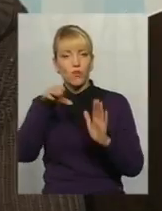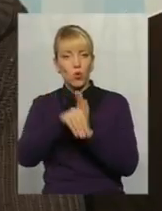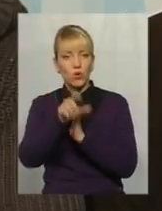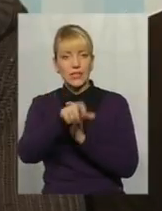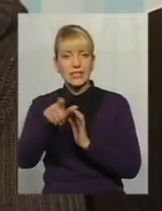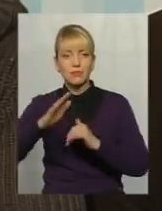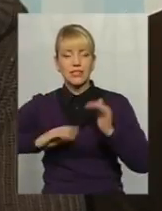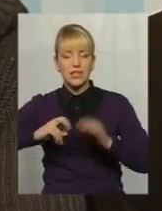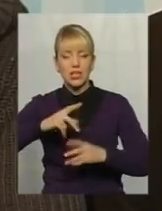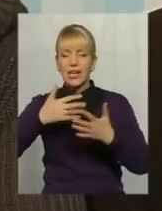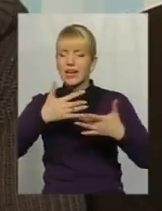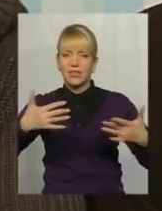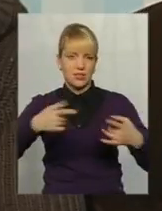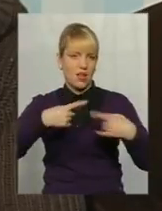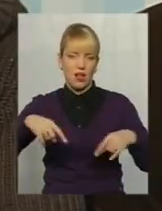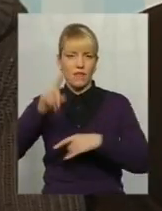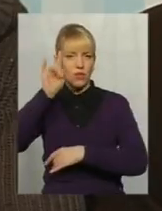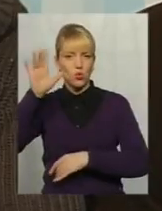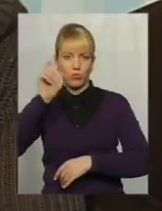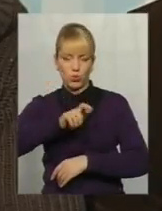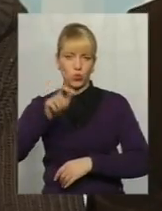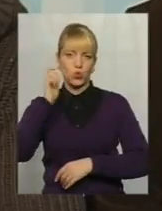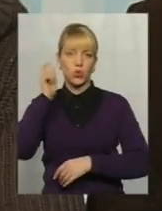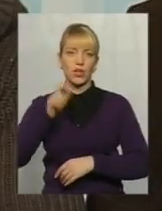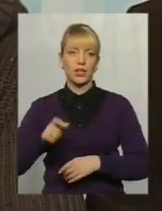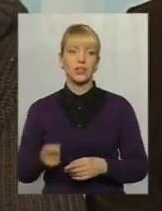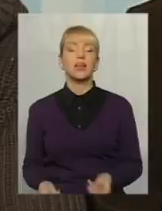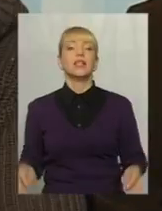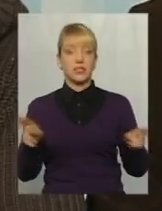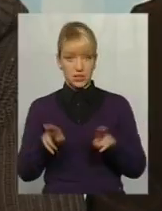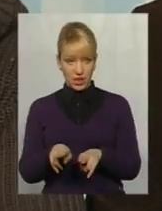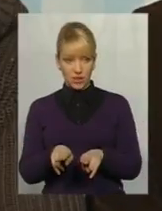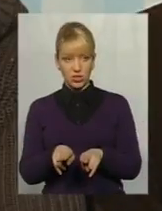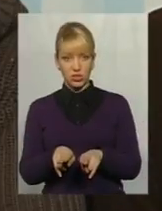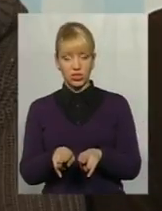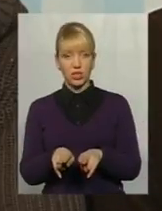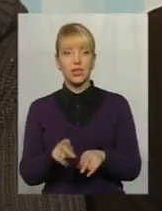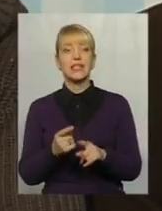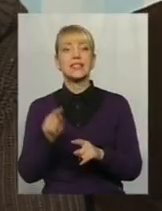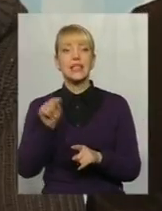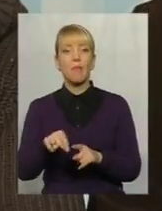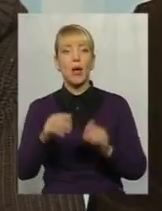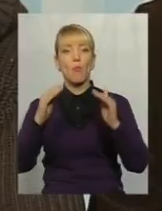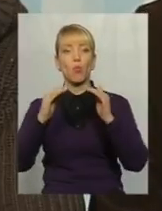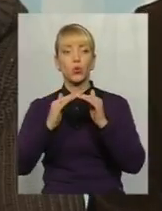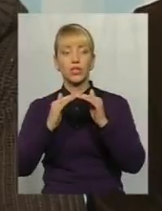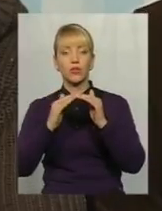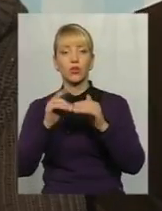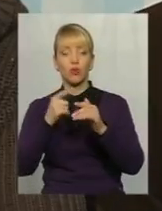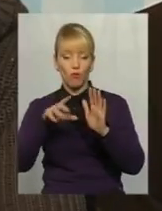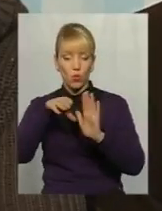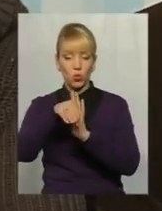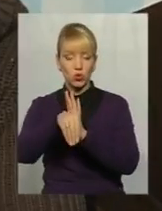різних галузей, відомі люди в Україні, залишили саме будинок, включили його